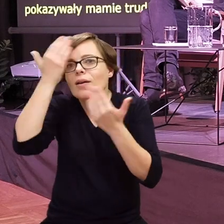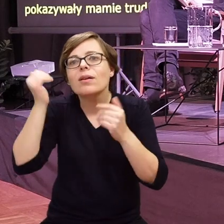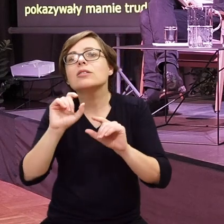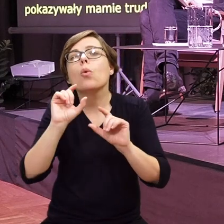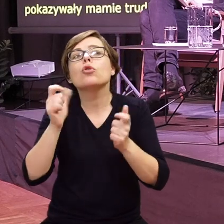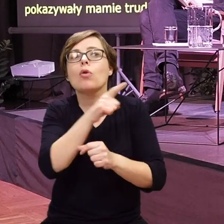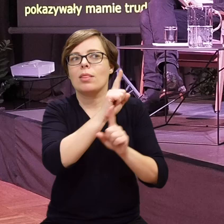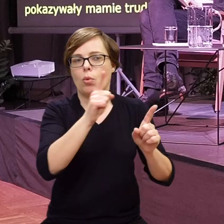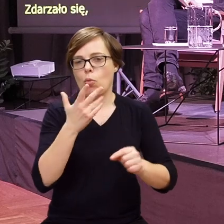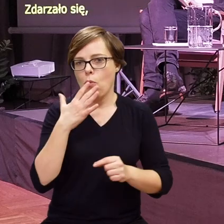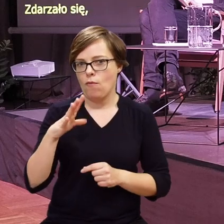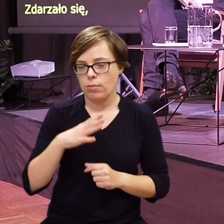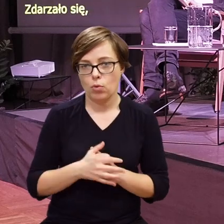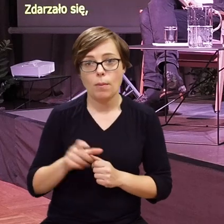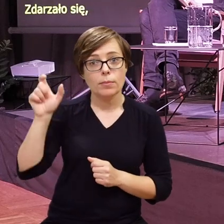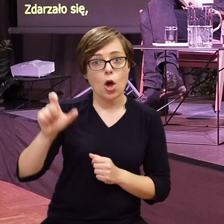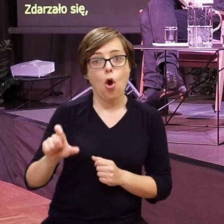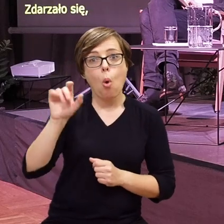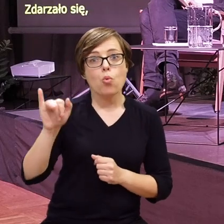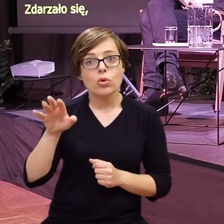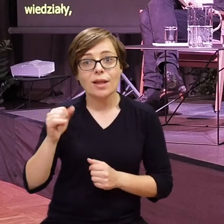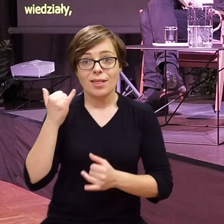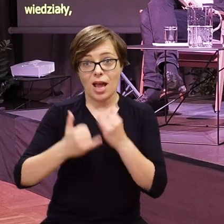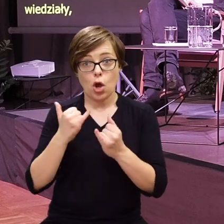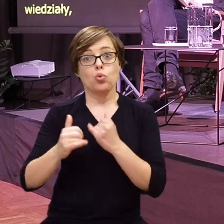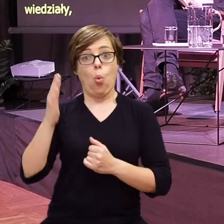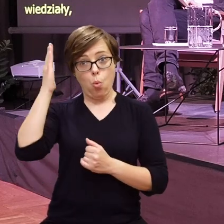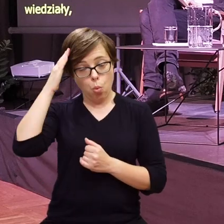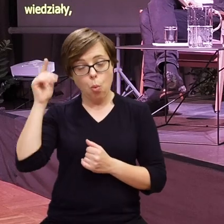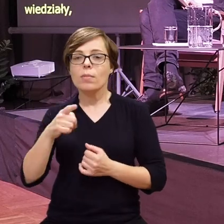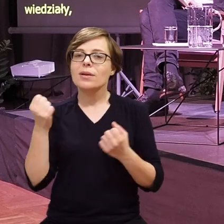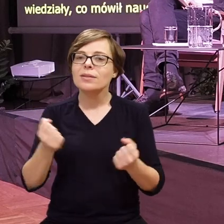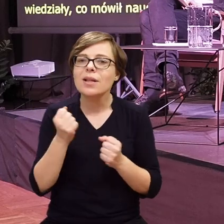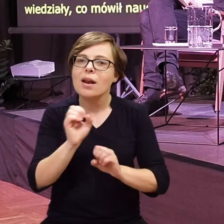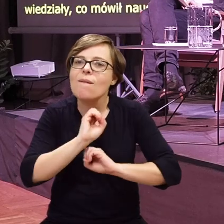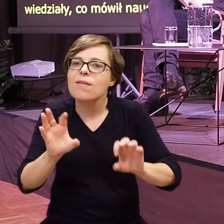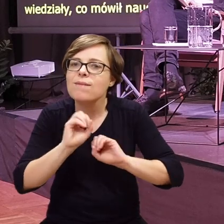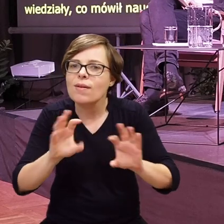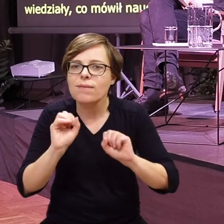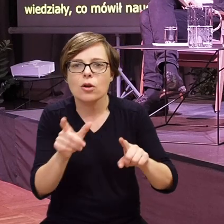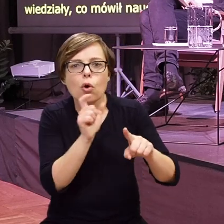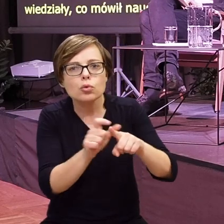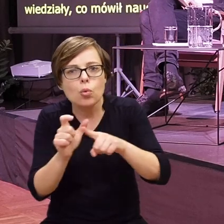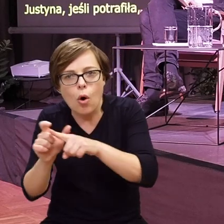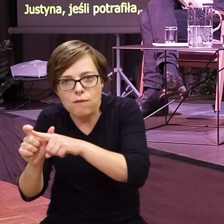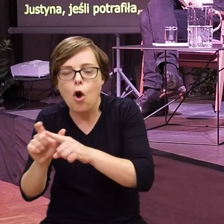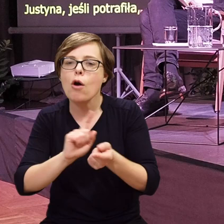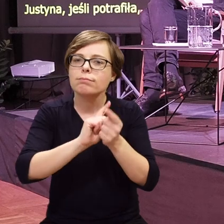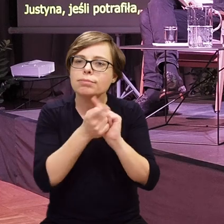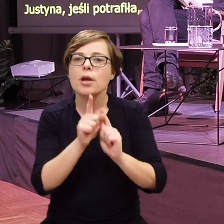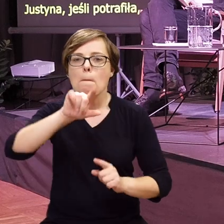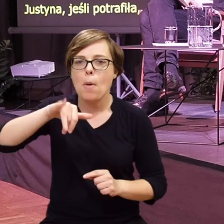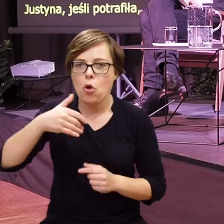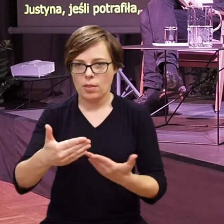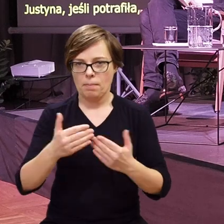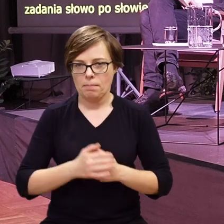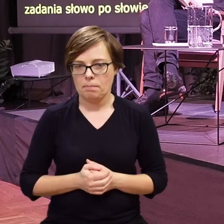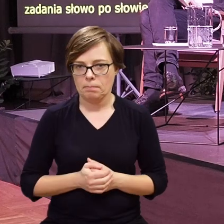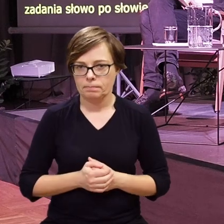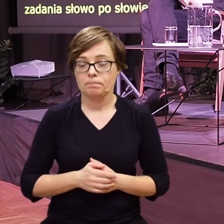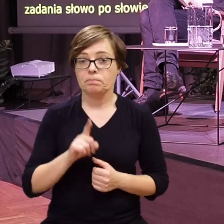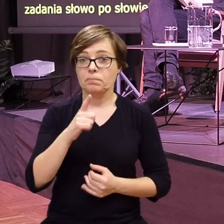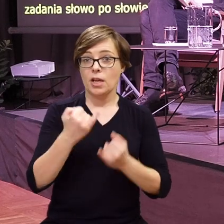mówił nauczyciel. Justyna, jeśli potrafiła, tłumaczyła zadania słowo po słowie, migając je w PJM.